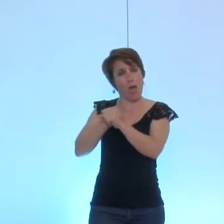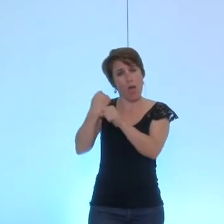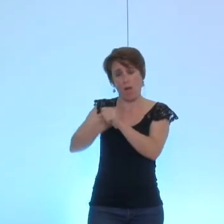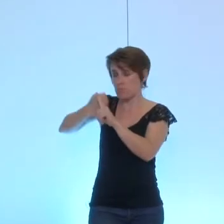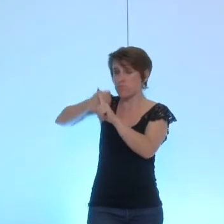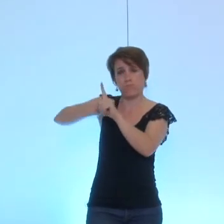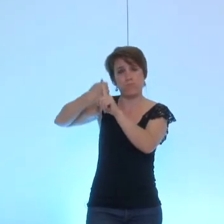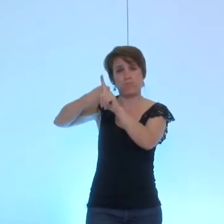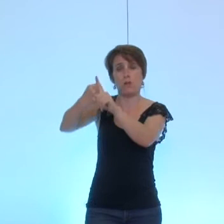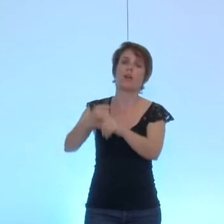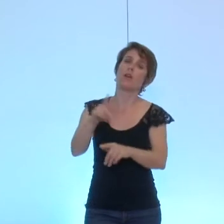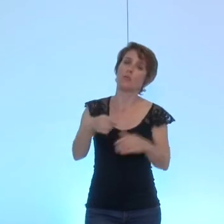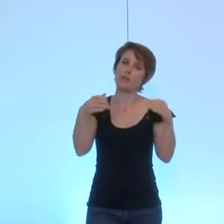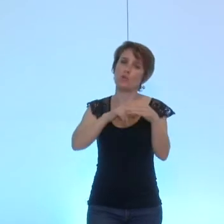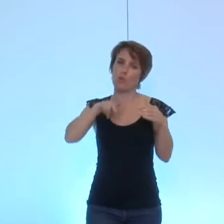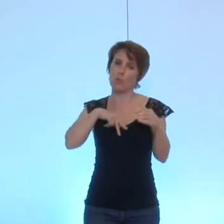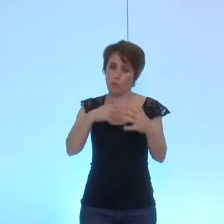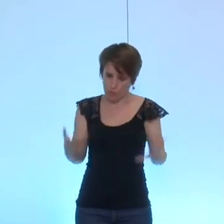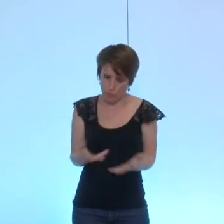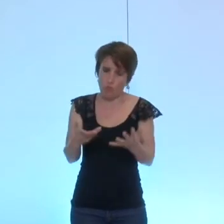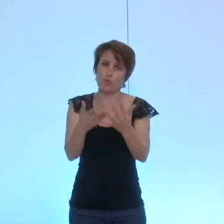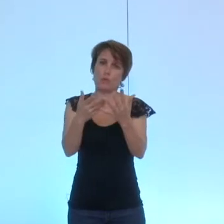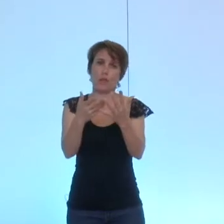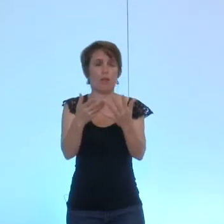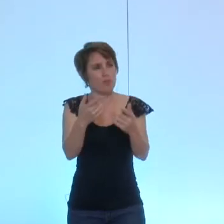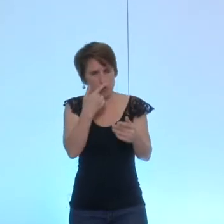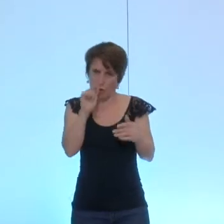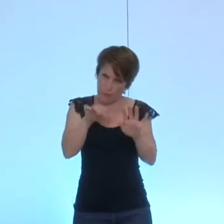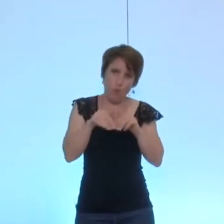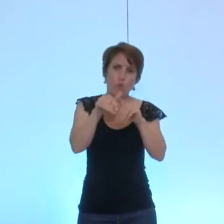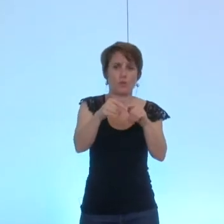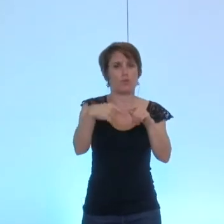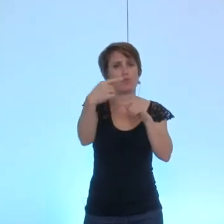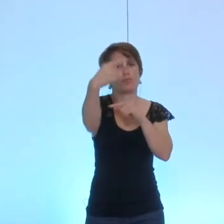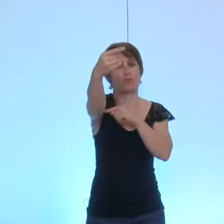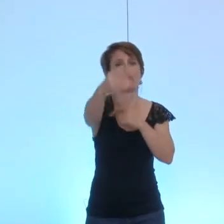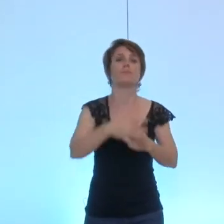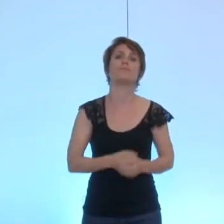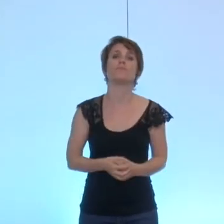soutient ce dispositif et il serait dommage de ne pas le reconduire les prochaines années